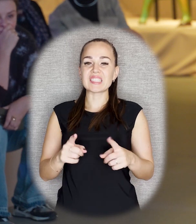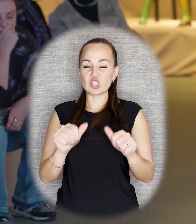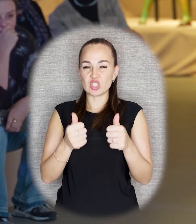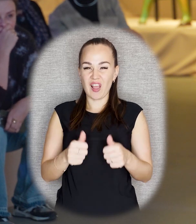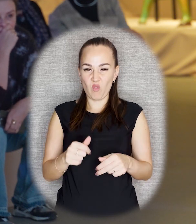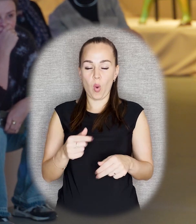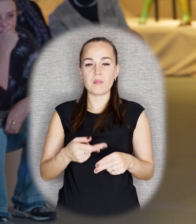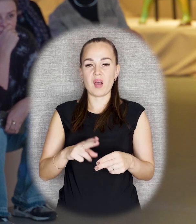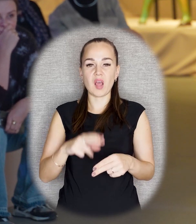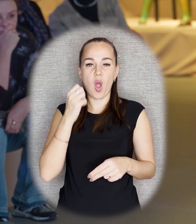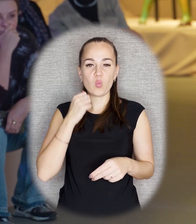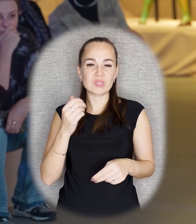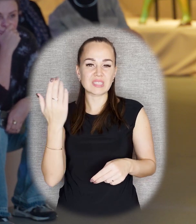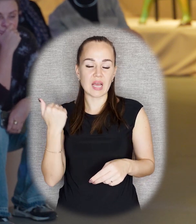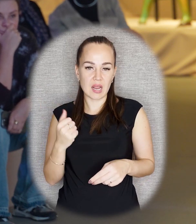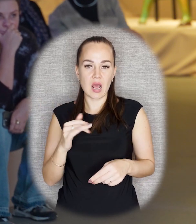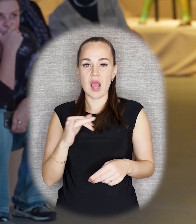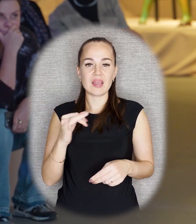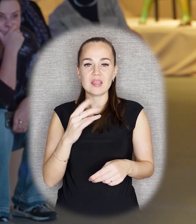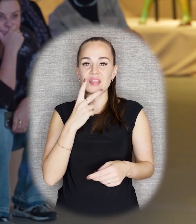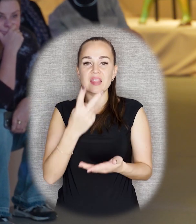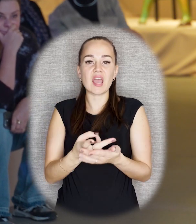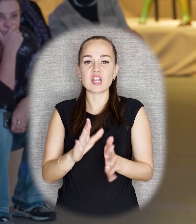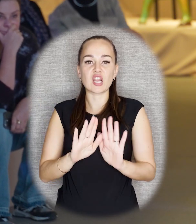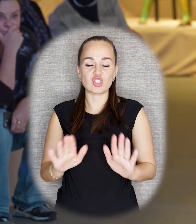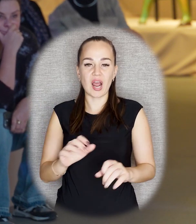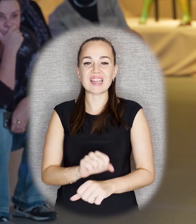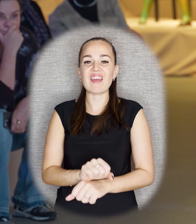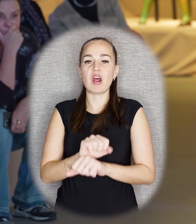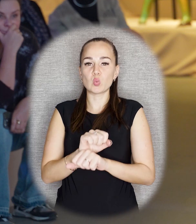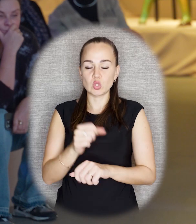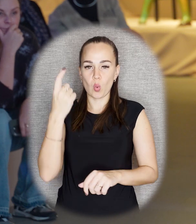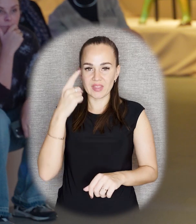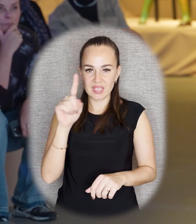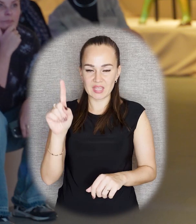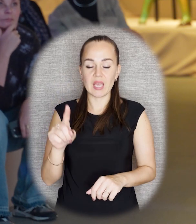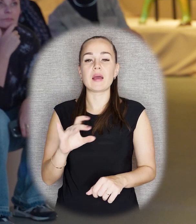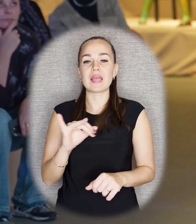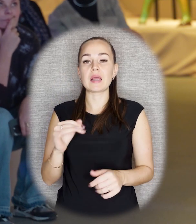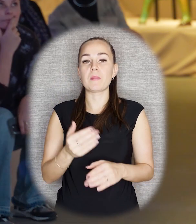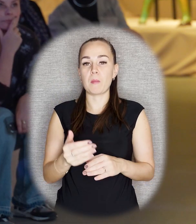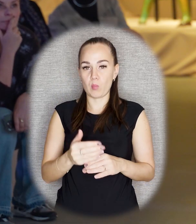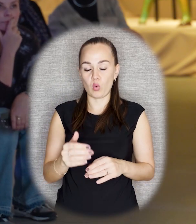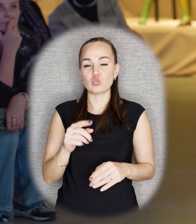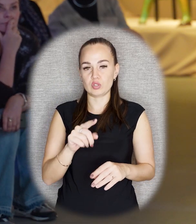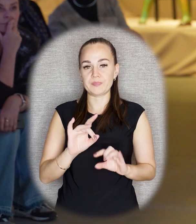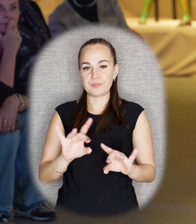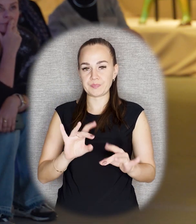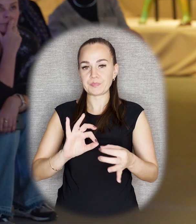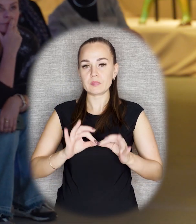новых революционных идей. Но об этом мы тоже поговорим немного позже, когда будем смотреть уже на конкретные примеры.